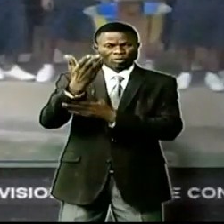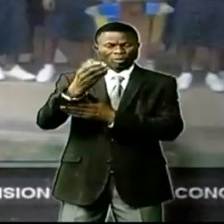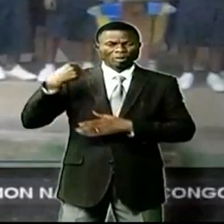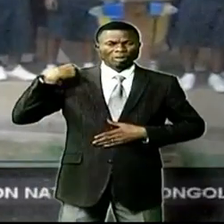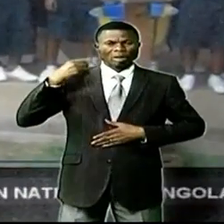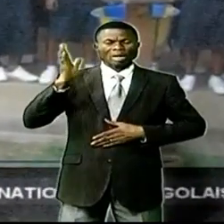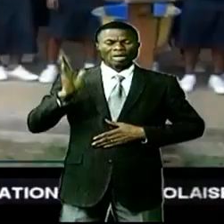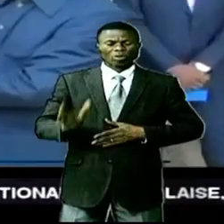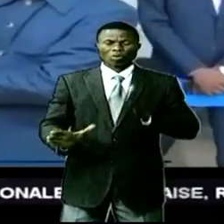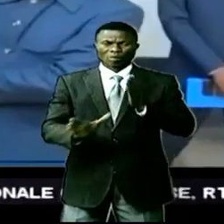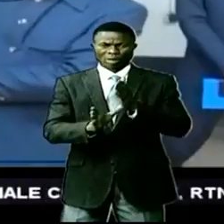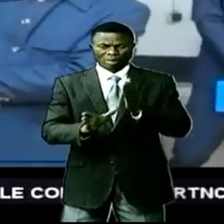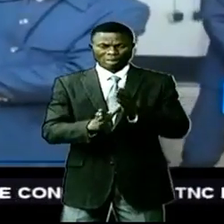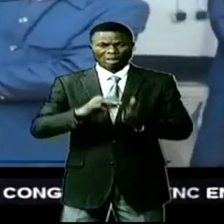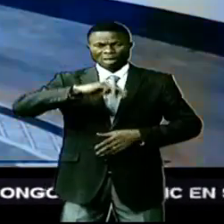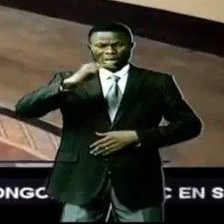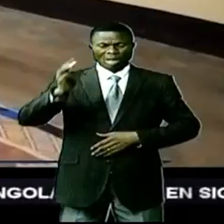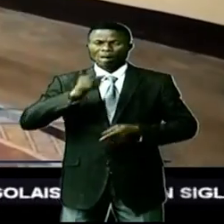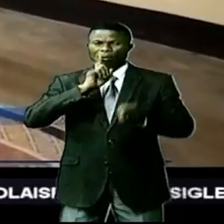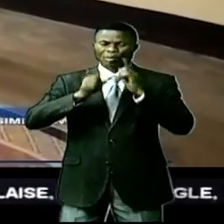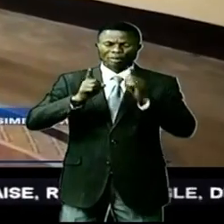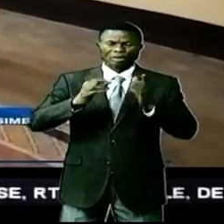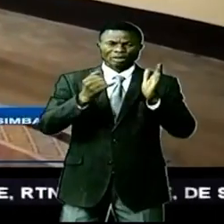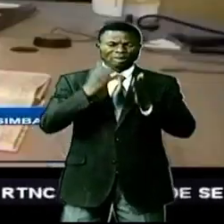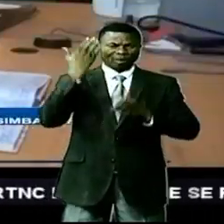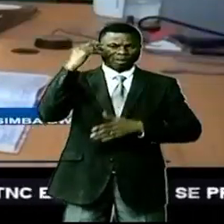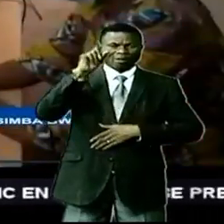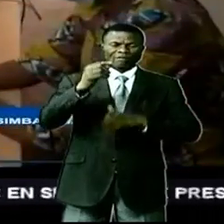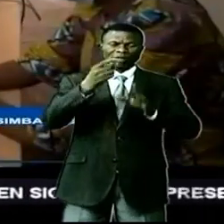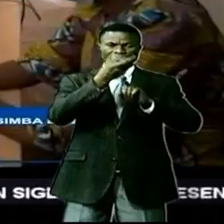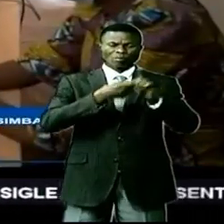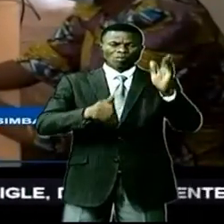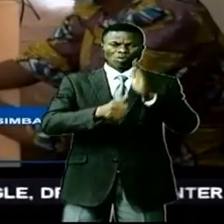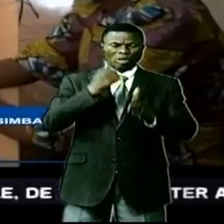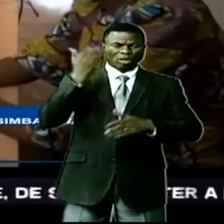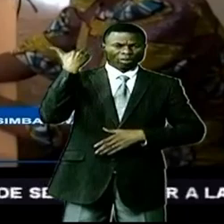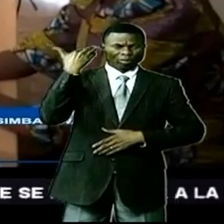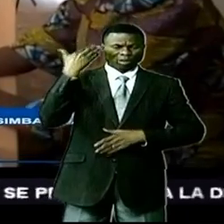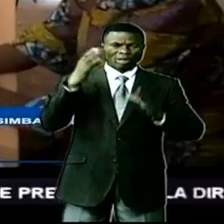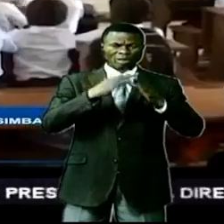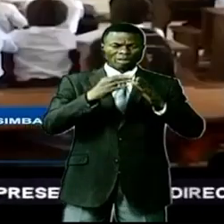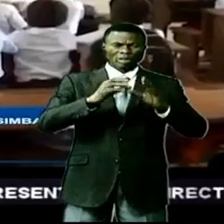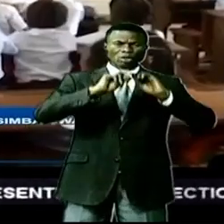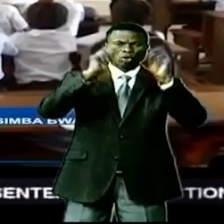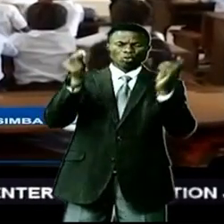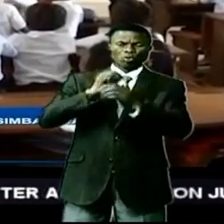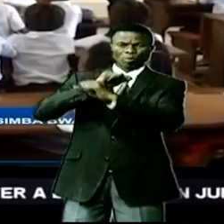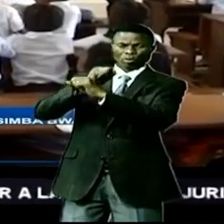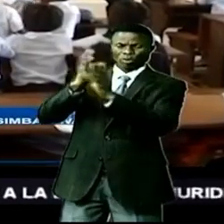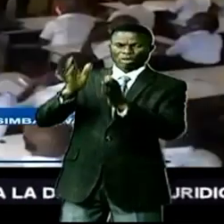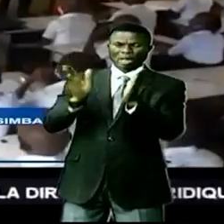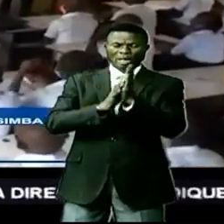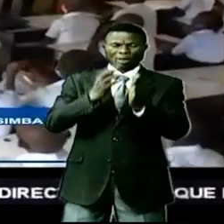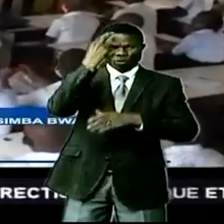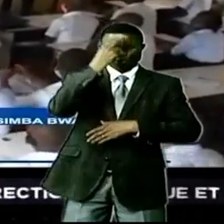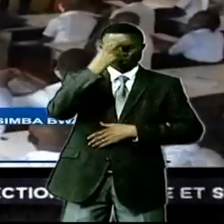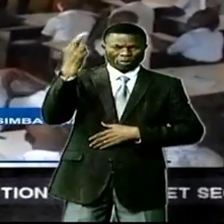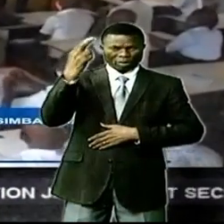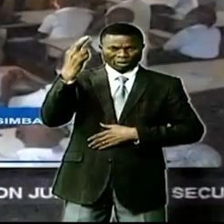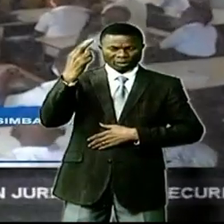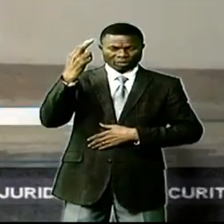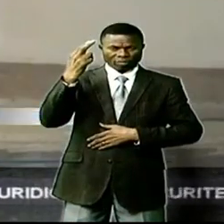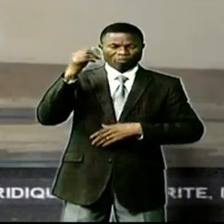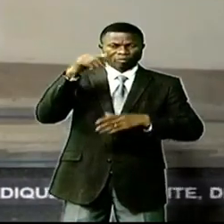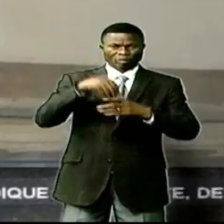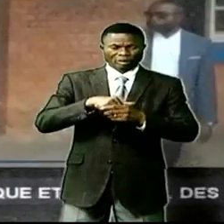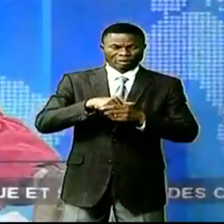gouverneur Haït-Di Manima avait échangé le samedi 20 novembre dernier avec le syndicat des écoles catholiques.'était